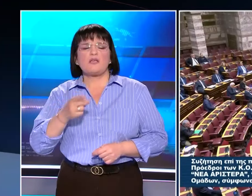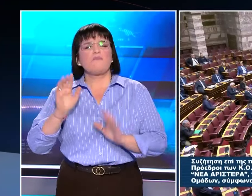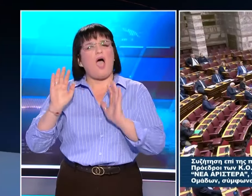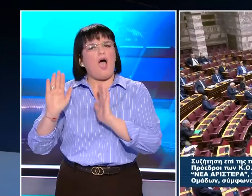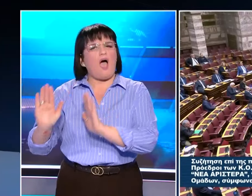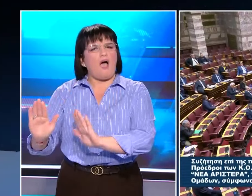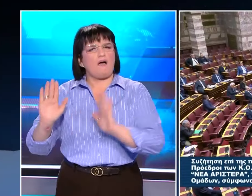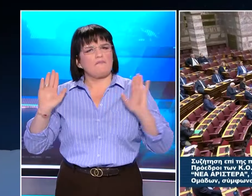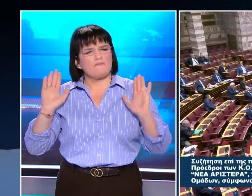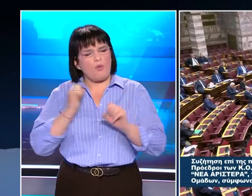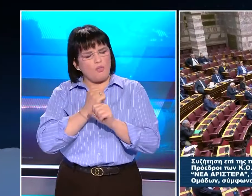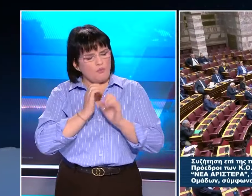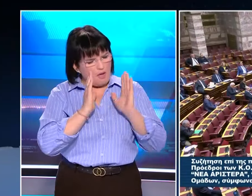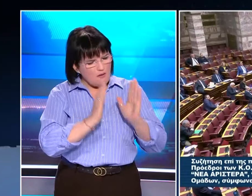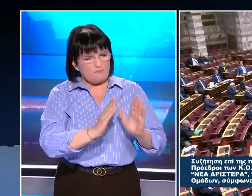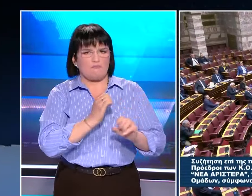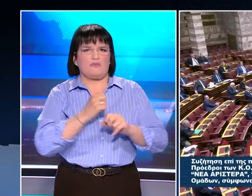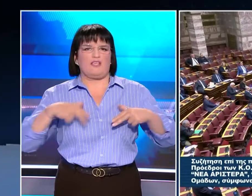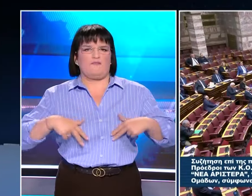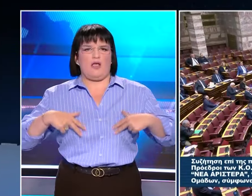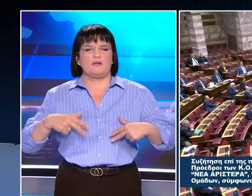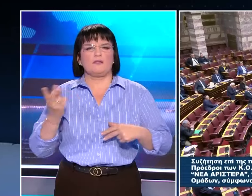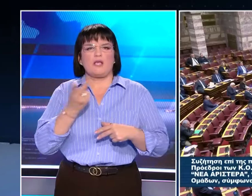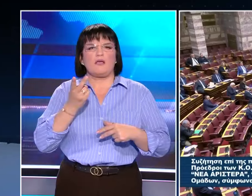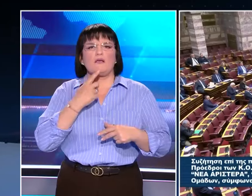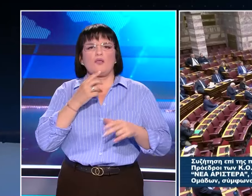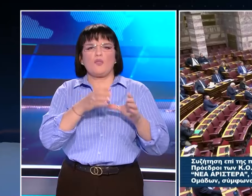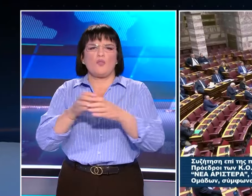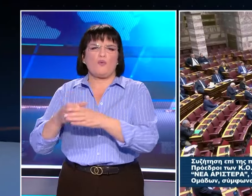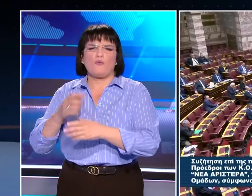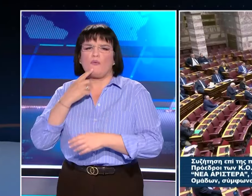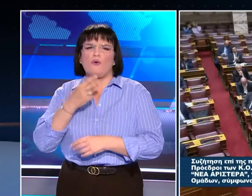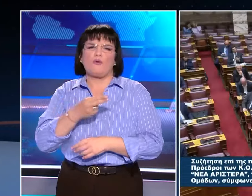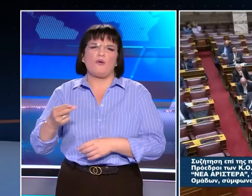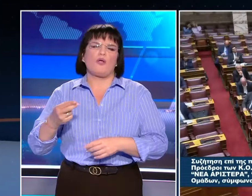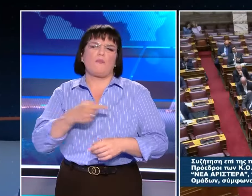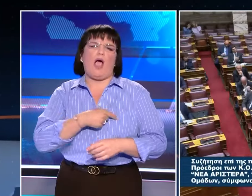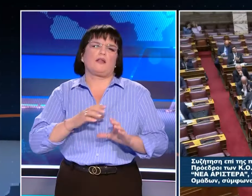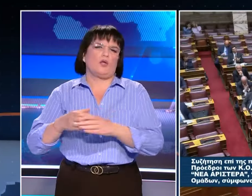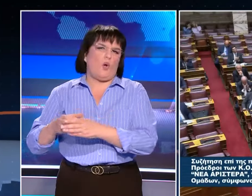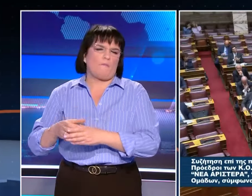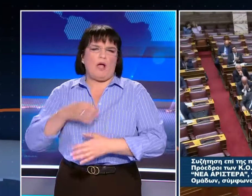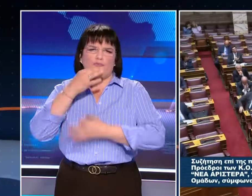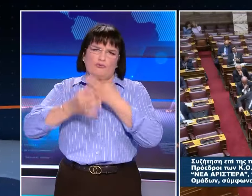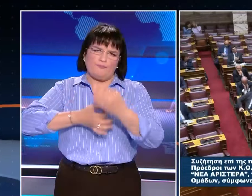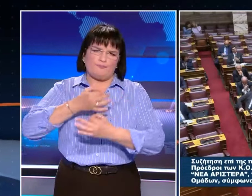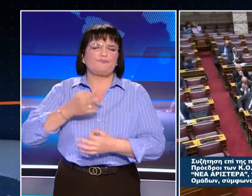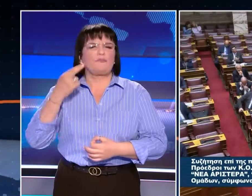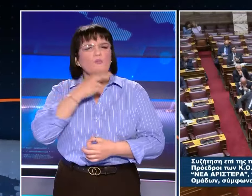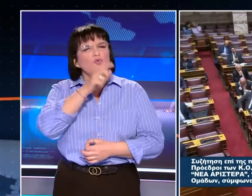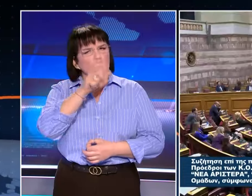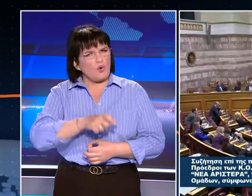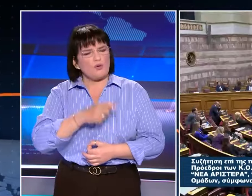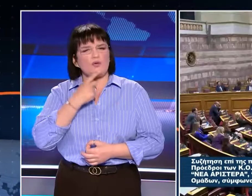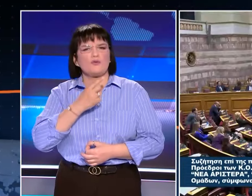κάνει απερίσπαστη τη δουλειά της. Σε αυτούς τους δύο άξονες αναμένεται να έχουμε και τις τοποθετήσεις των πολιτικών αρχογών και φυσικά και του Πρωθυπουργού.